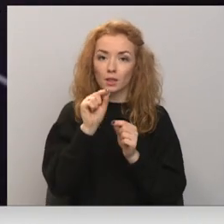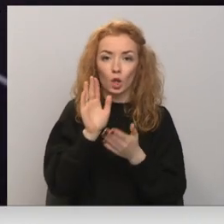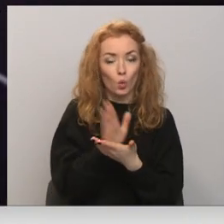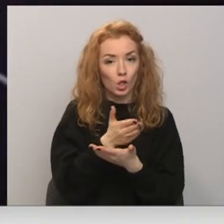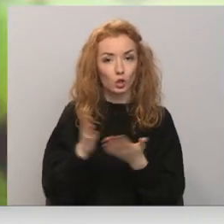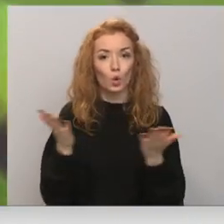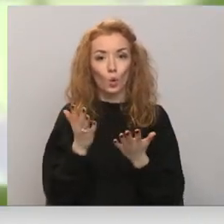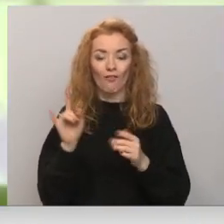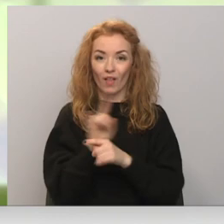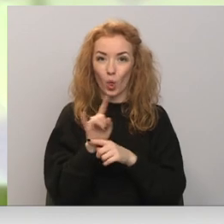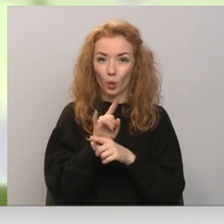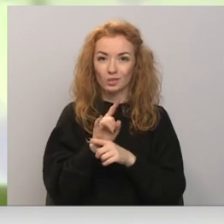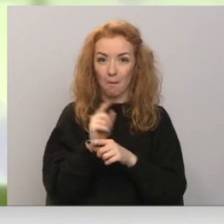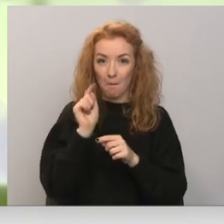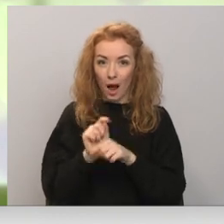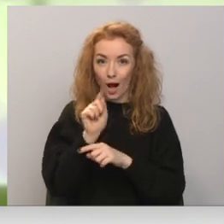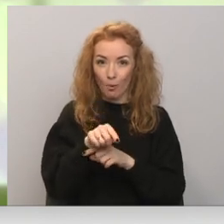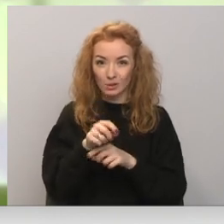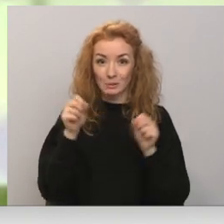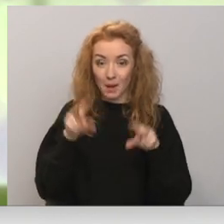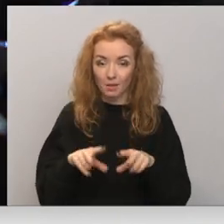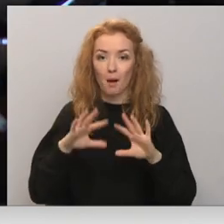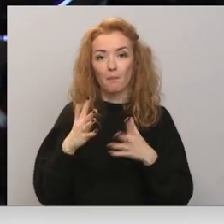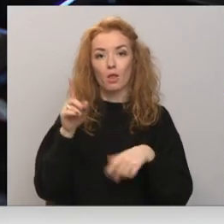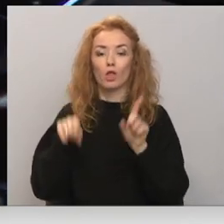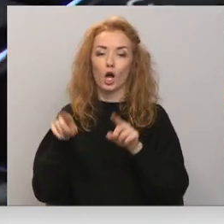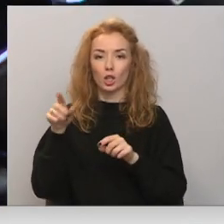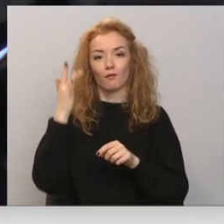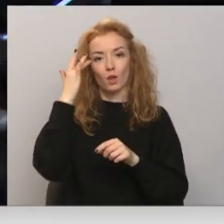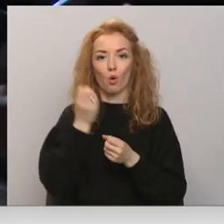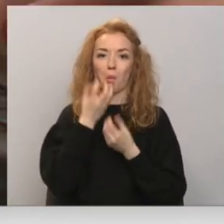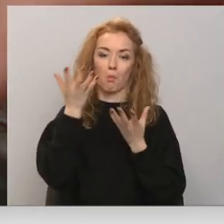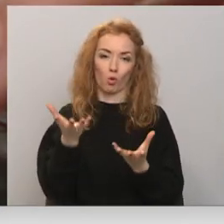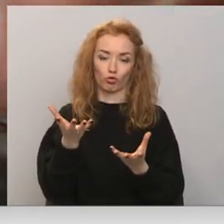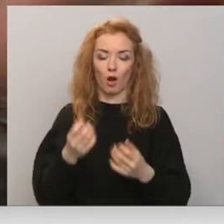izplatīšana ir apzināts pārkāpums, kurā gadījumā viedokļa paušana. Madar Līcīt, Latvijas televīzija.